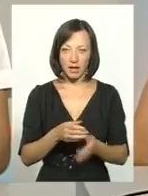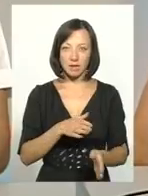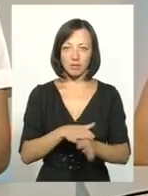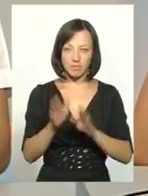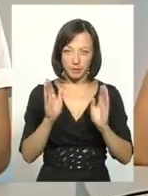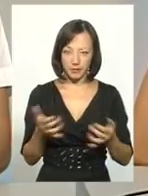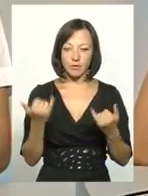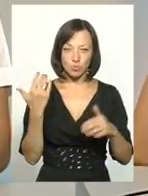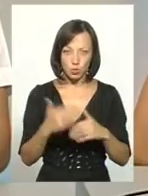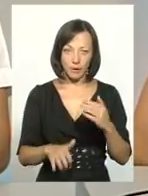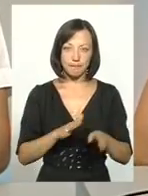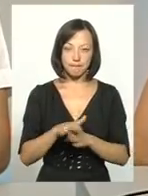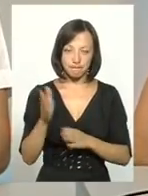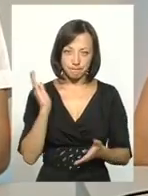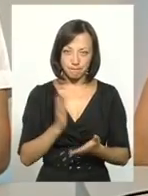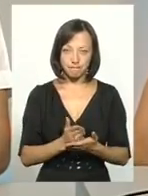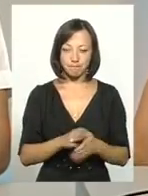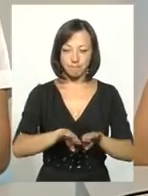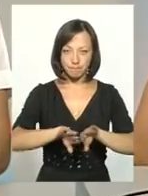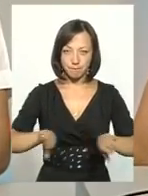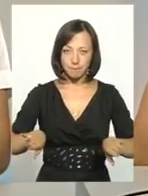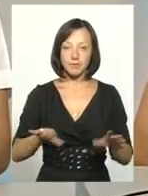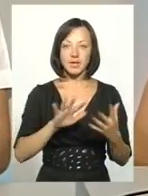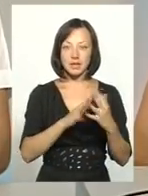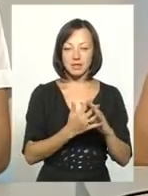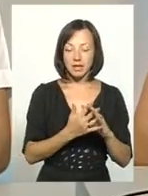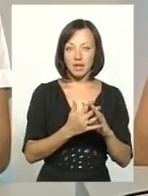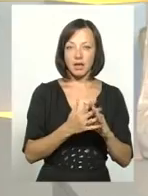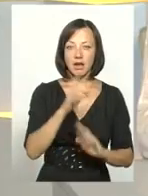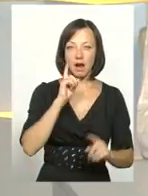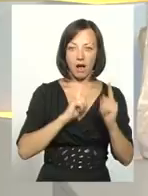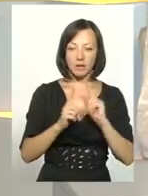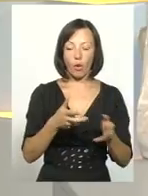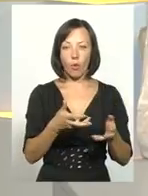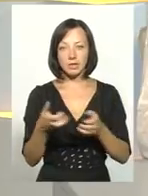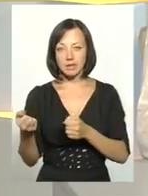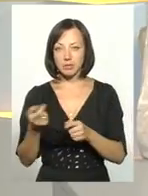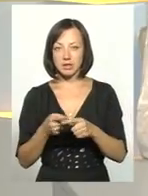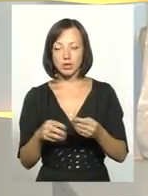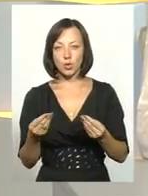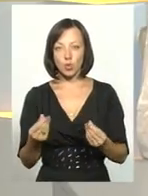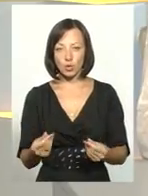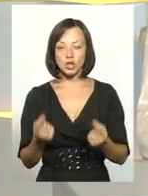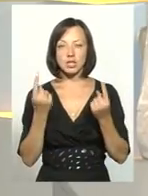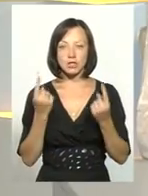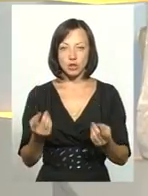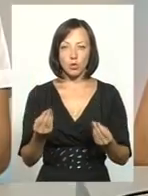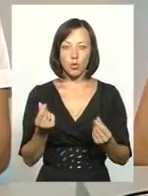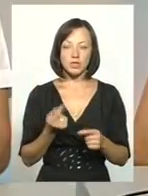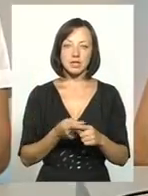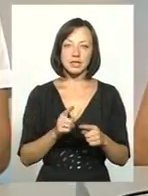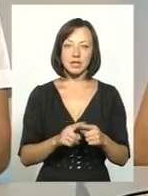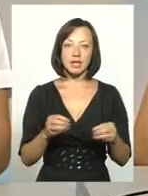і вона сьогодні відбулася, і нарешті сільські сьогодні ради отримали ці кошти, і значні кошти, це